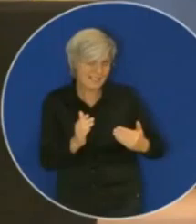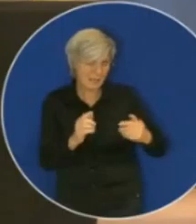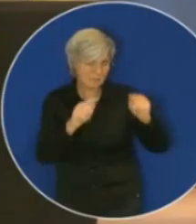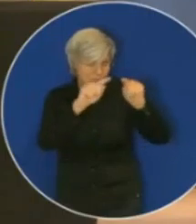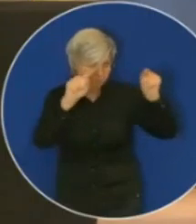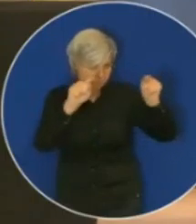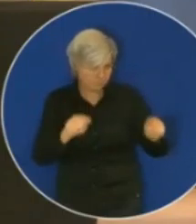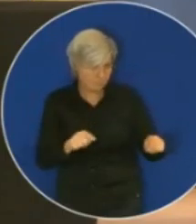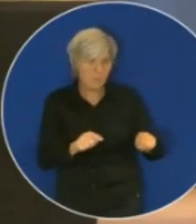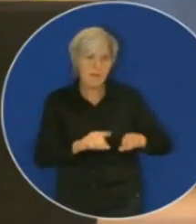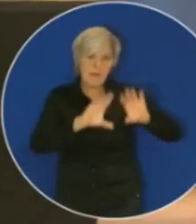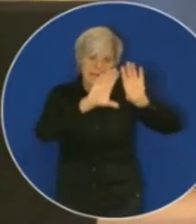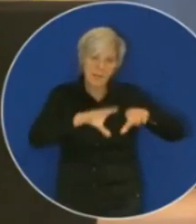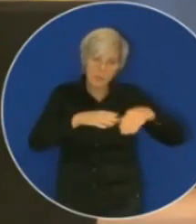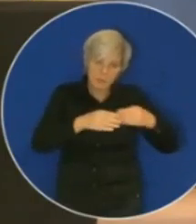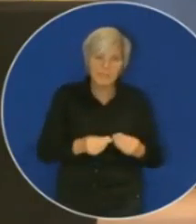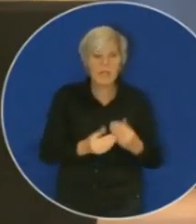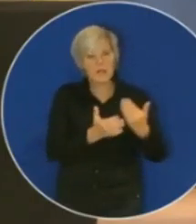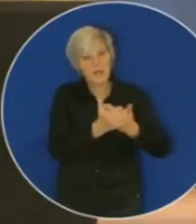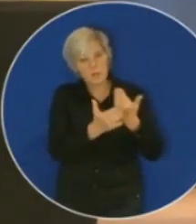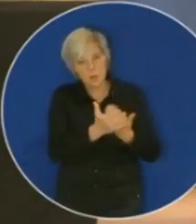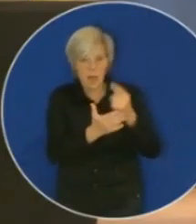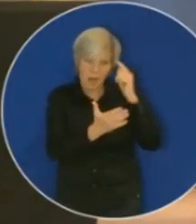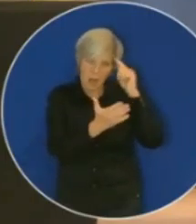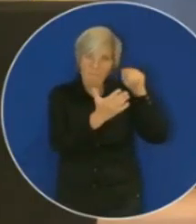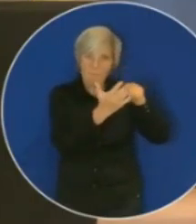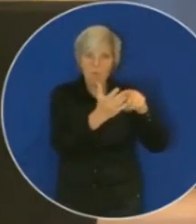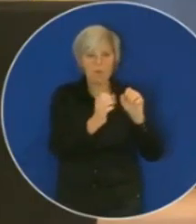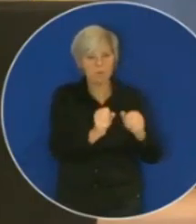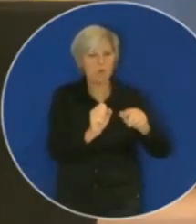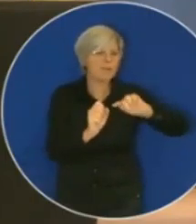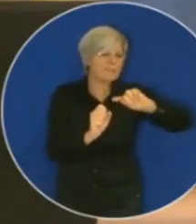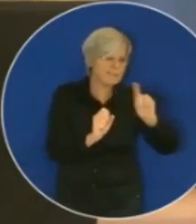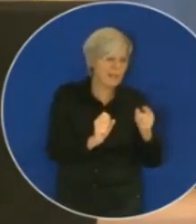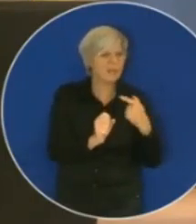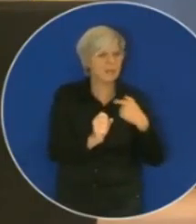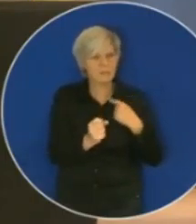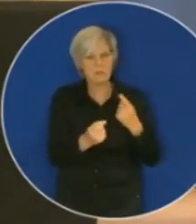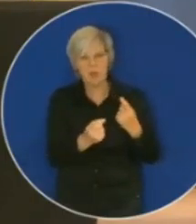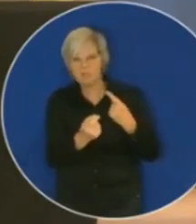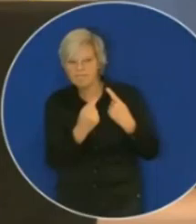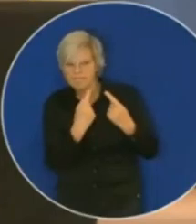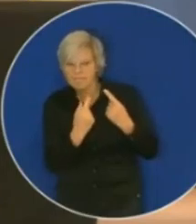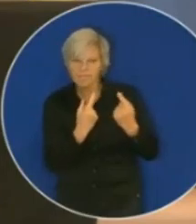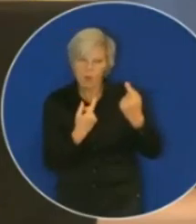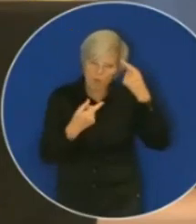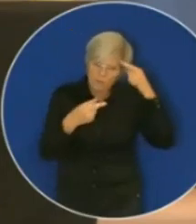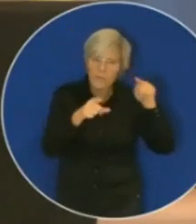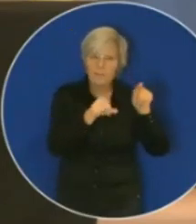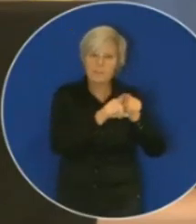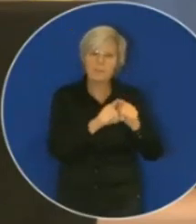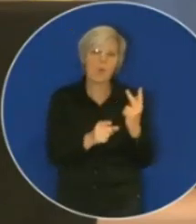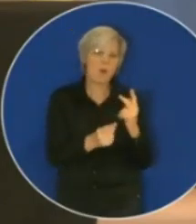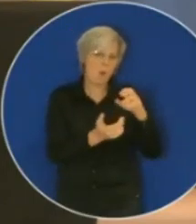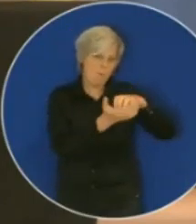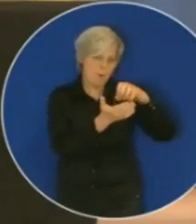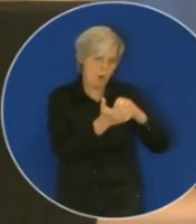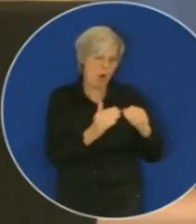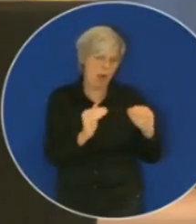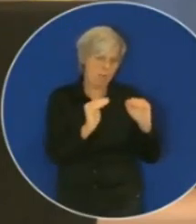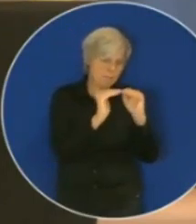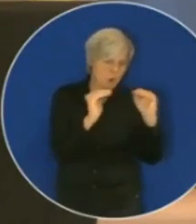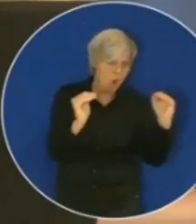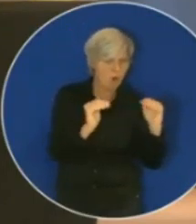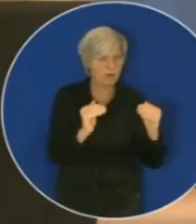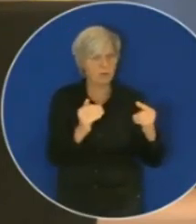man redovisar de nationella målen. De ska ju sedan avstämmas på det kommunala planet i